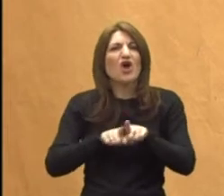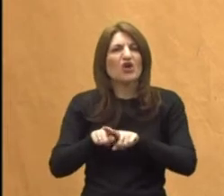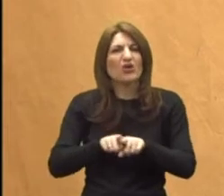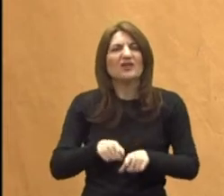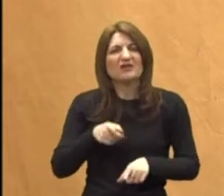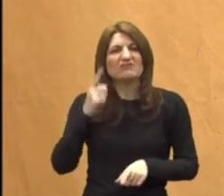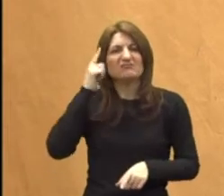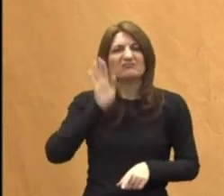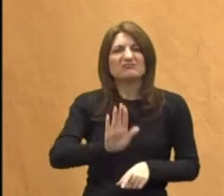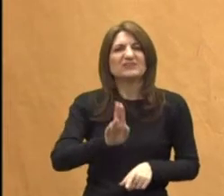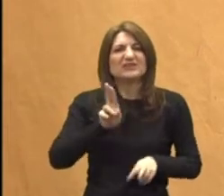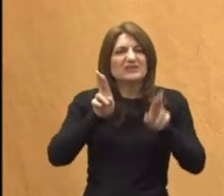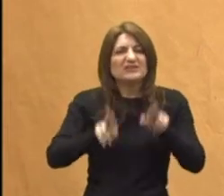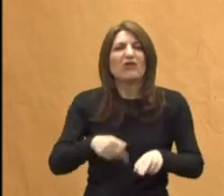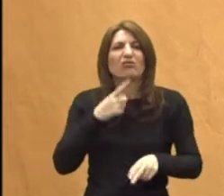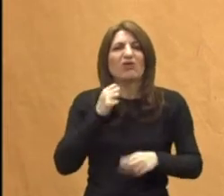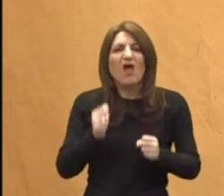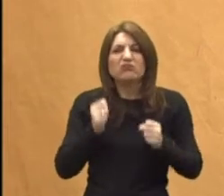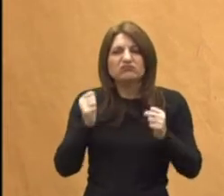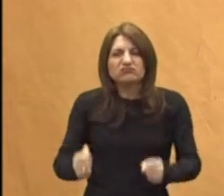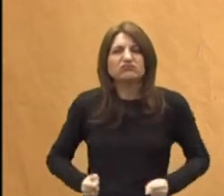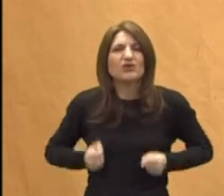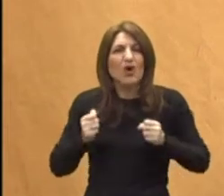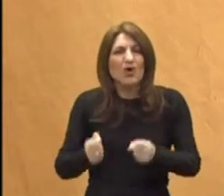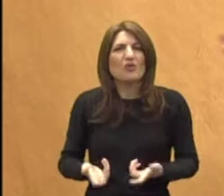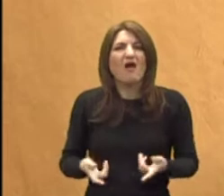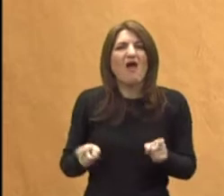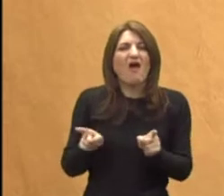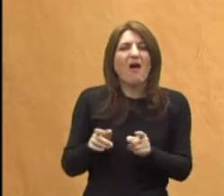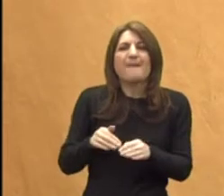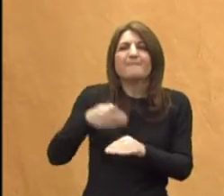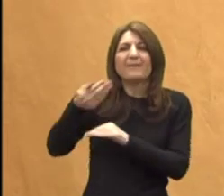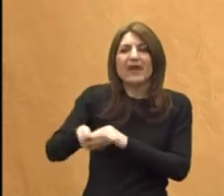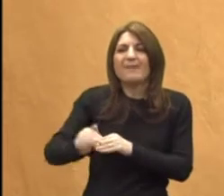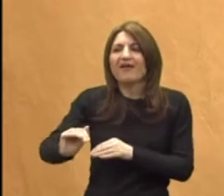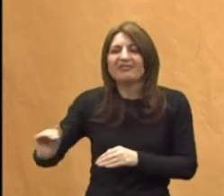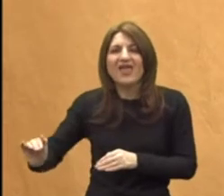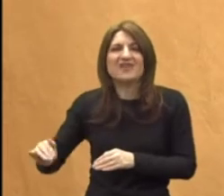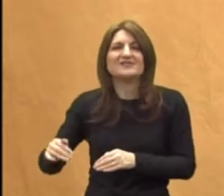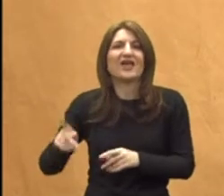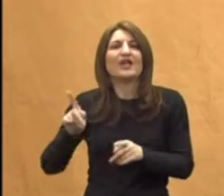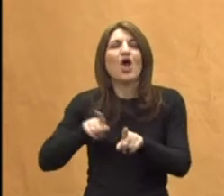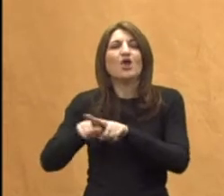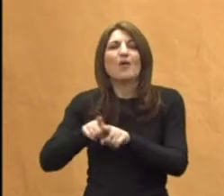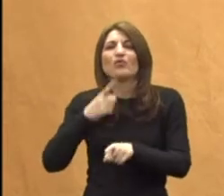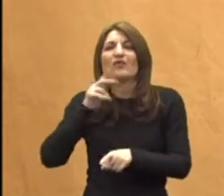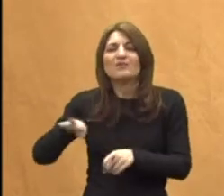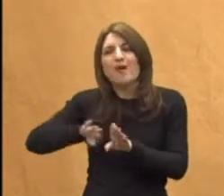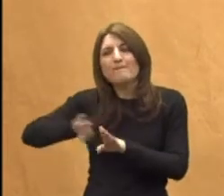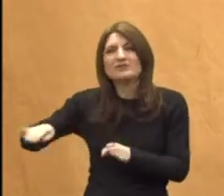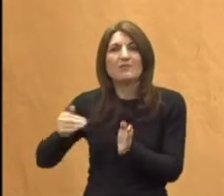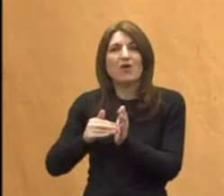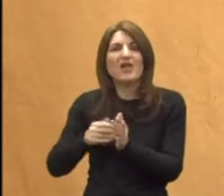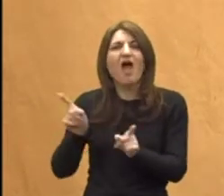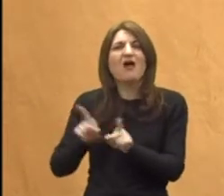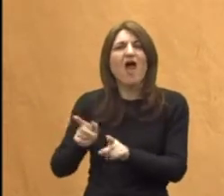vrlo grubi prema obitelji ili prema djeci sa posljednim potrebama. kad se nešto, čak su i protiv toga